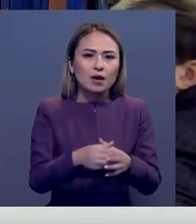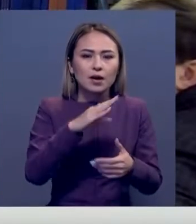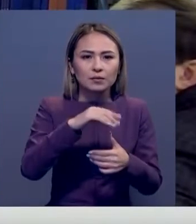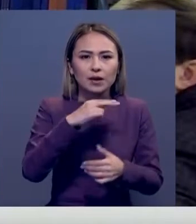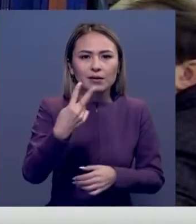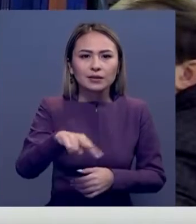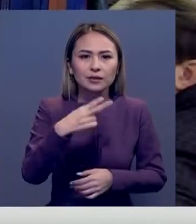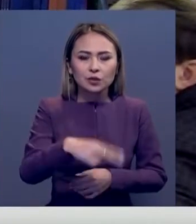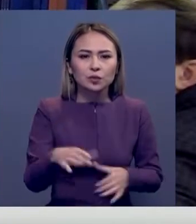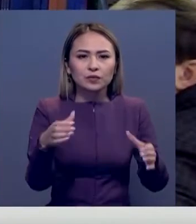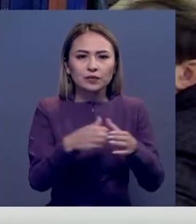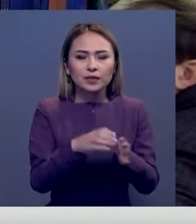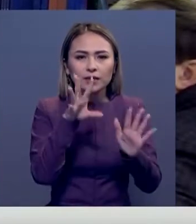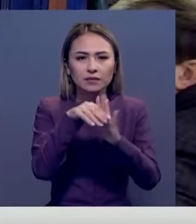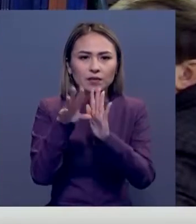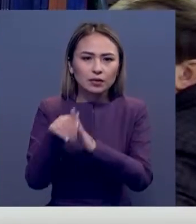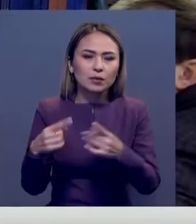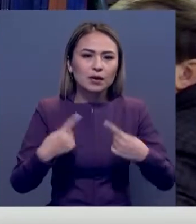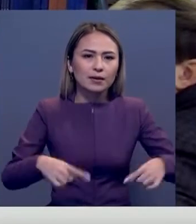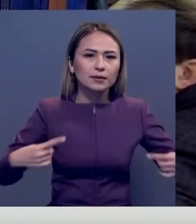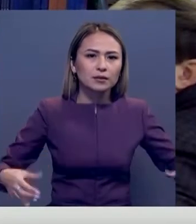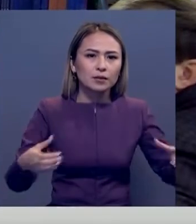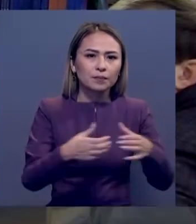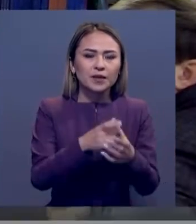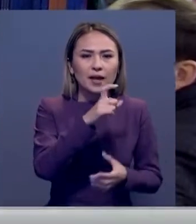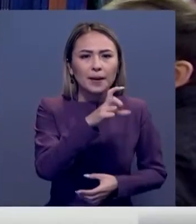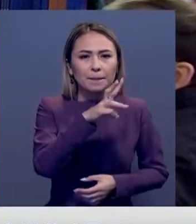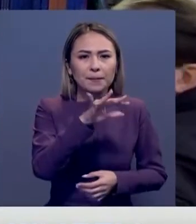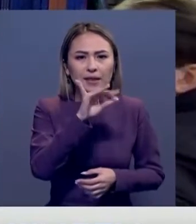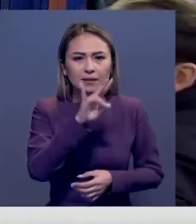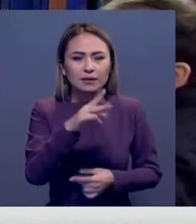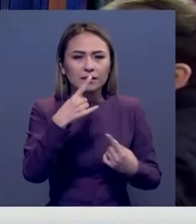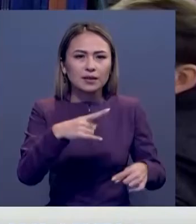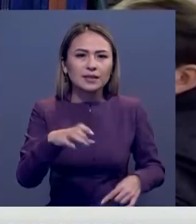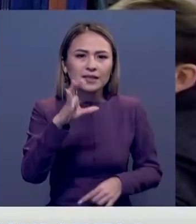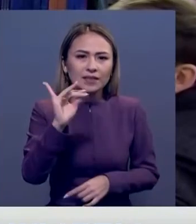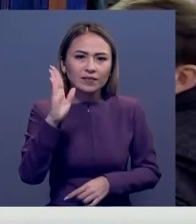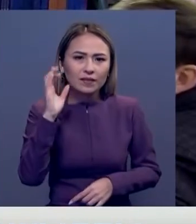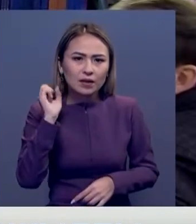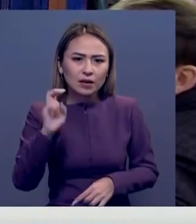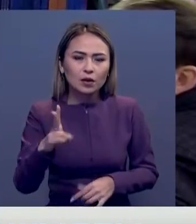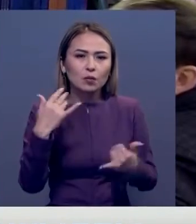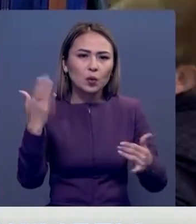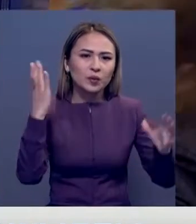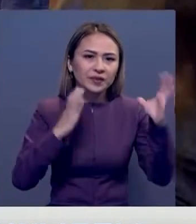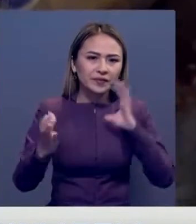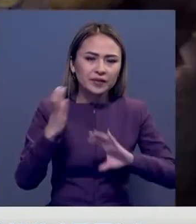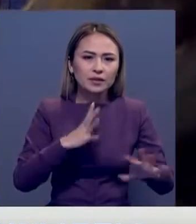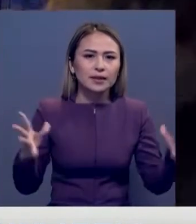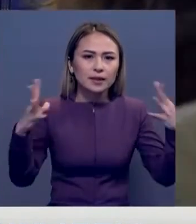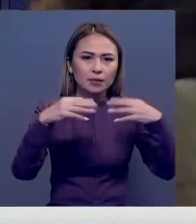адебетінің классиктері Сильва Капутикян, Геворг Эмин мен Паруил Сивактыр. Бүгінде университетіміз осы